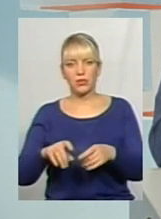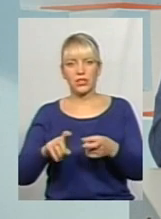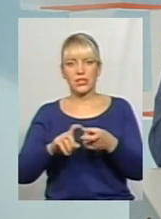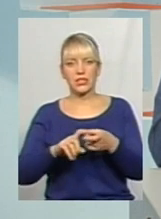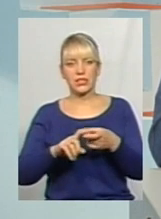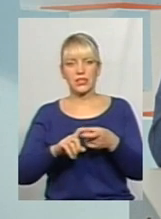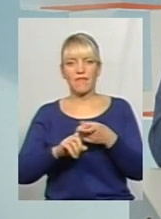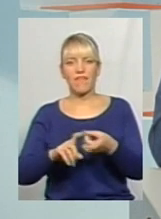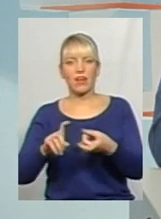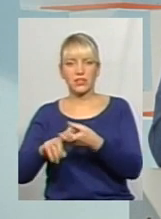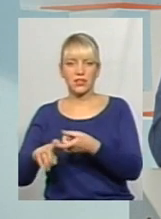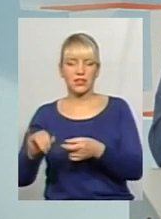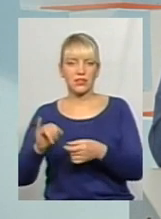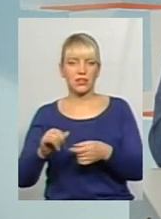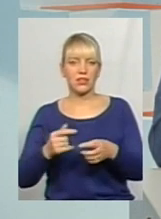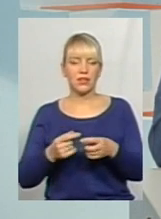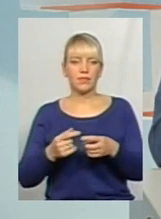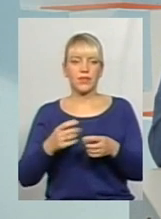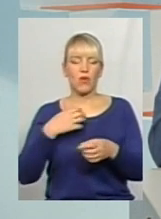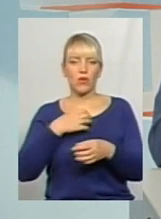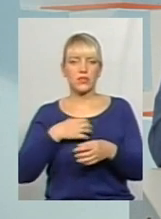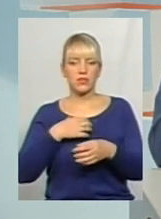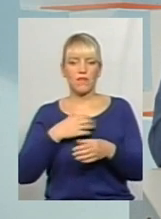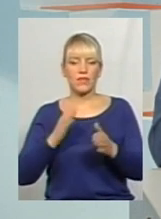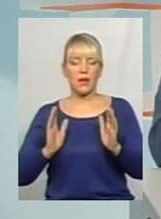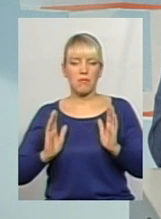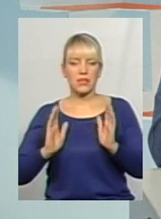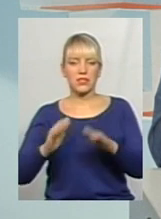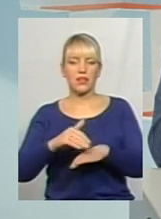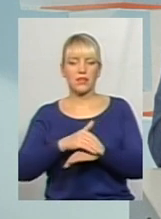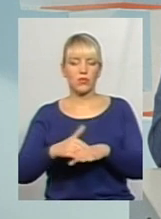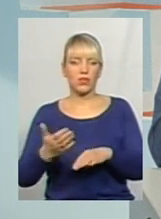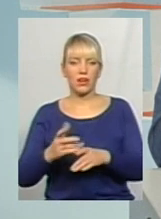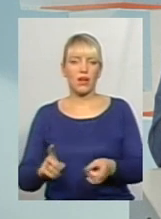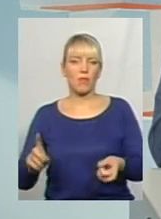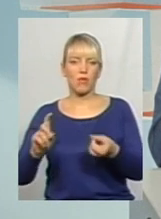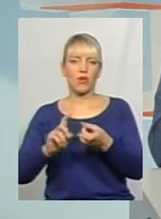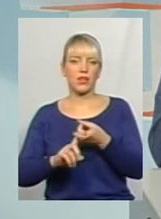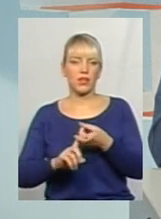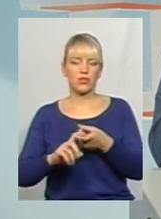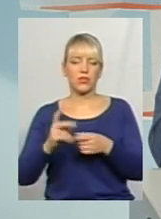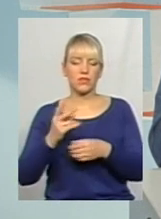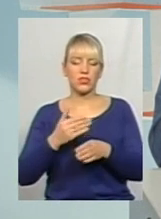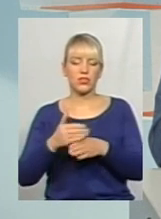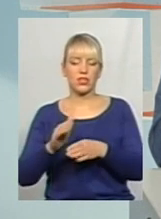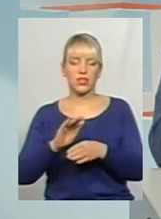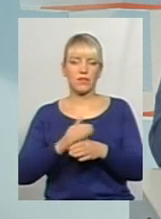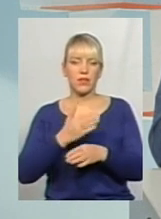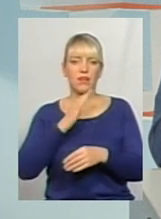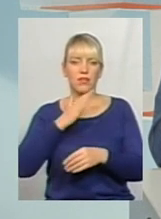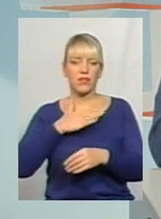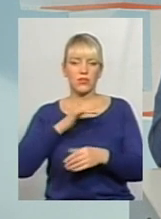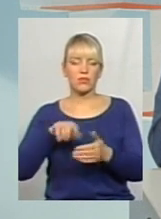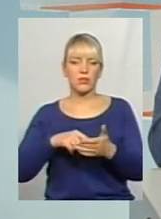І основна магістральна вулиця, яка поєднує дві частини нашого міста, це вулиця Кам'янецька,